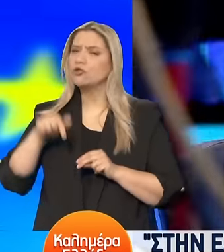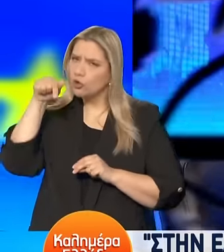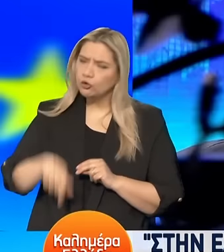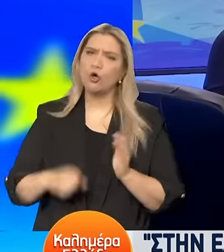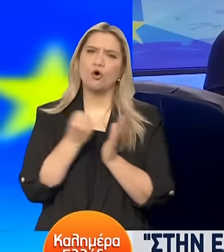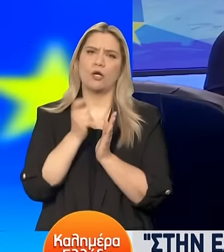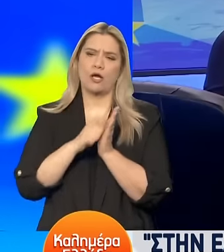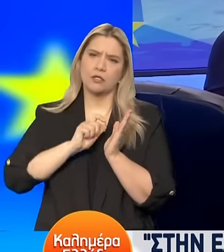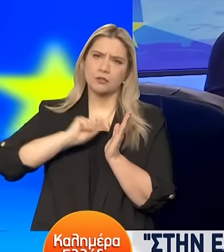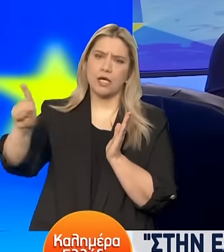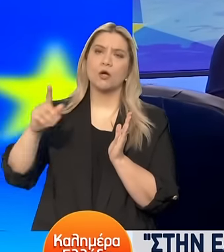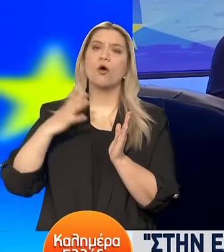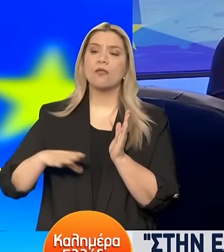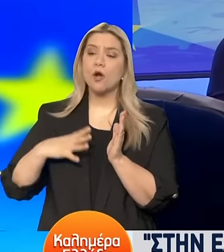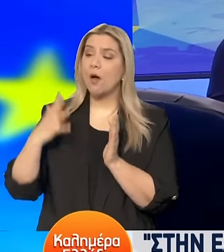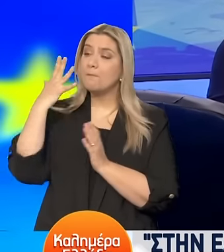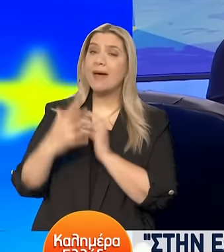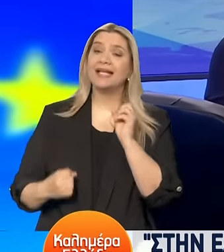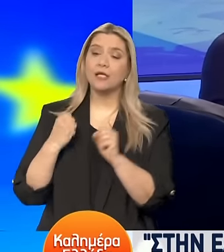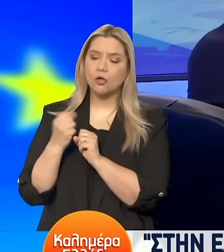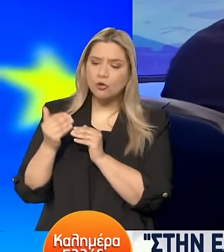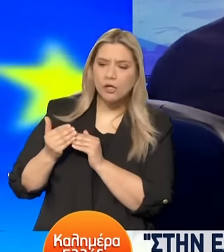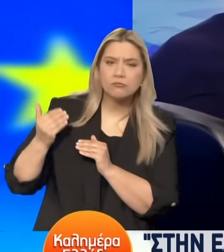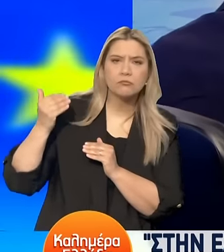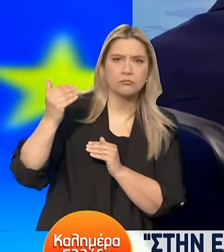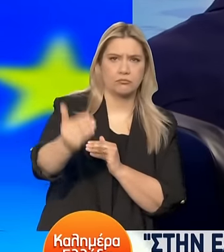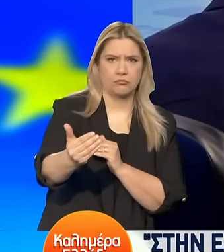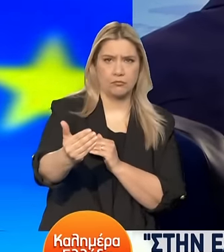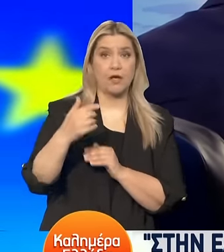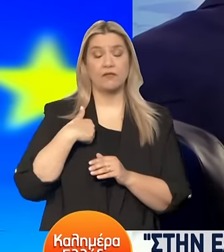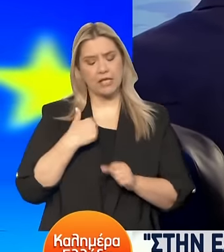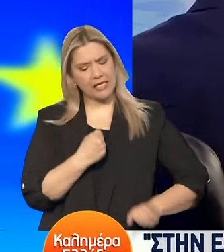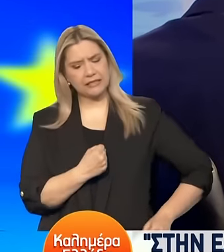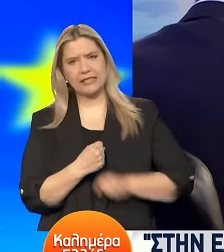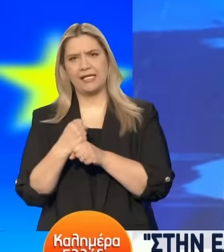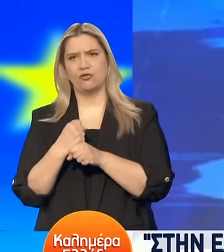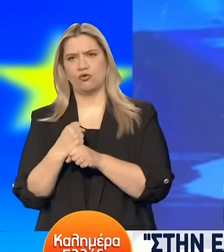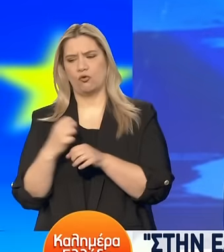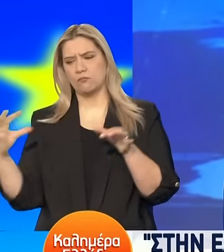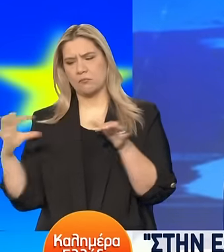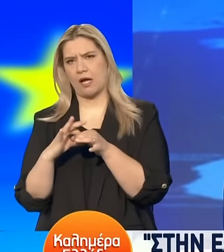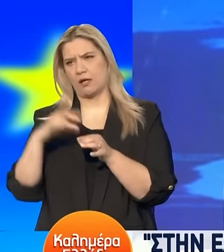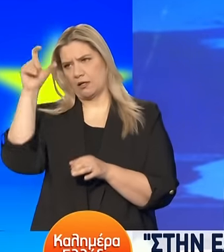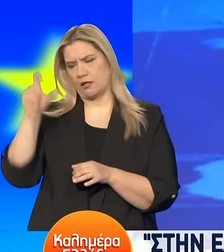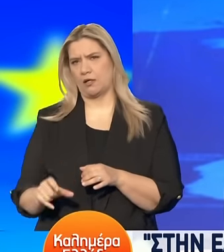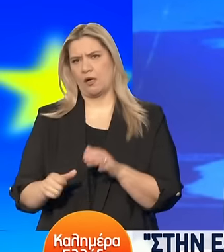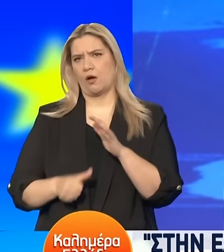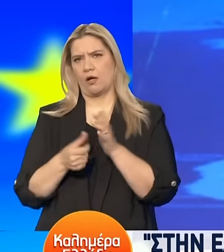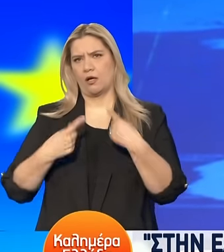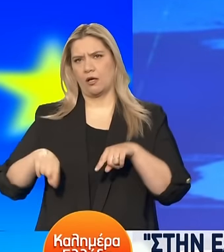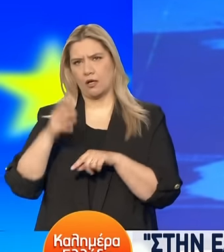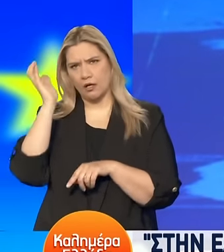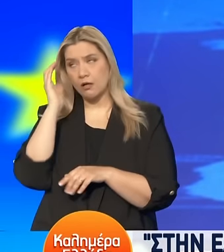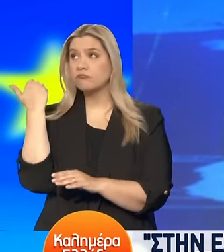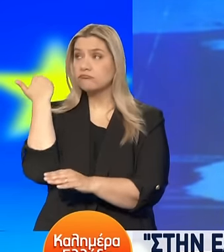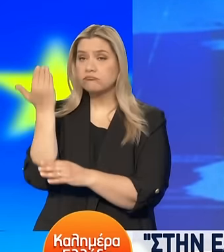πενταετία θέλω να θέσω και την πρόεδρο της Ευρωπαϊκής Επιτροπής την οποία στηρίζω ανεπιφύλακτα, πρώτων ευθυνών της, και ζητούμε ευρωπαϊκή στήριξη